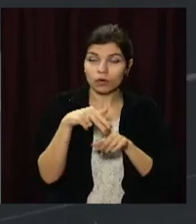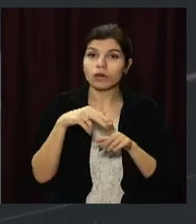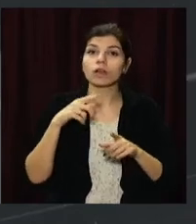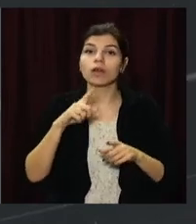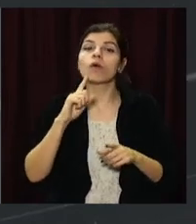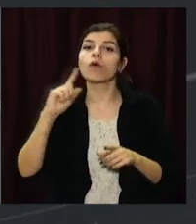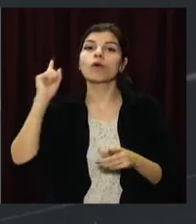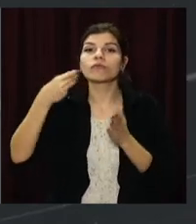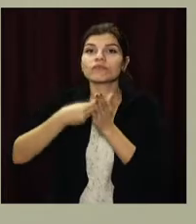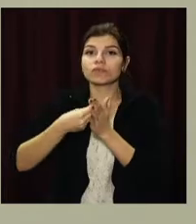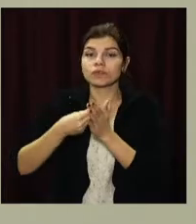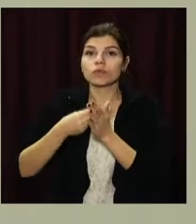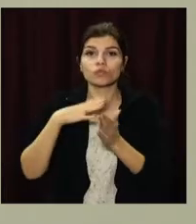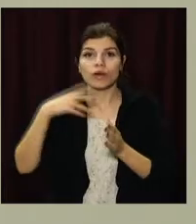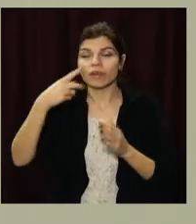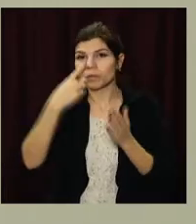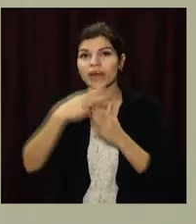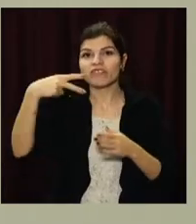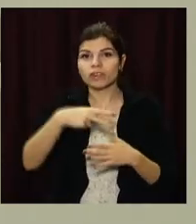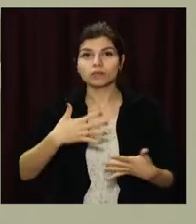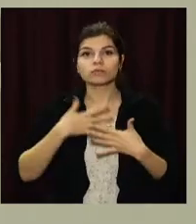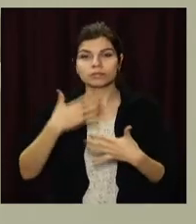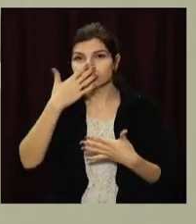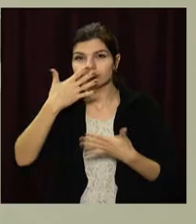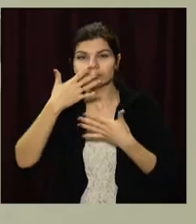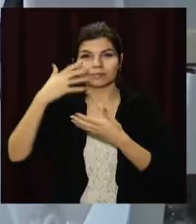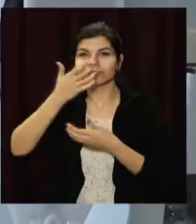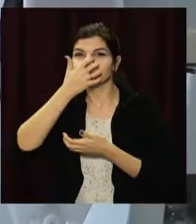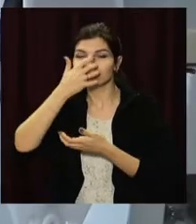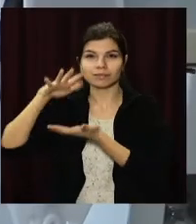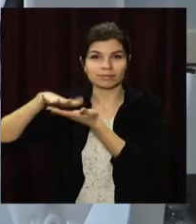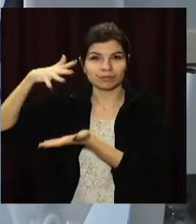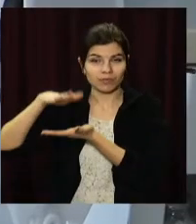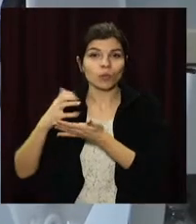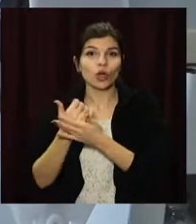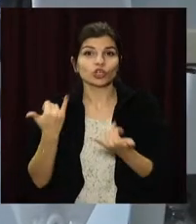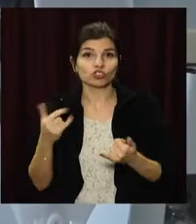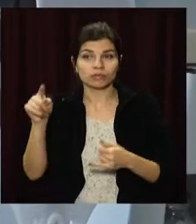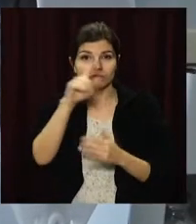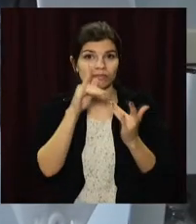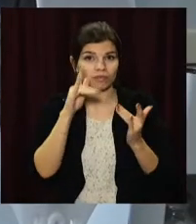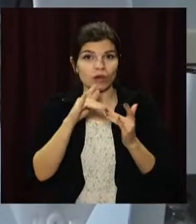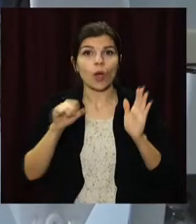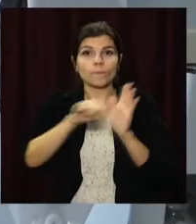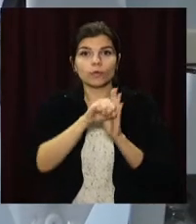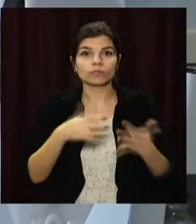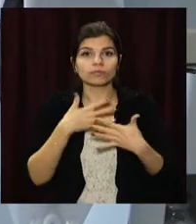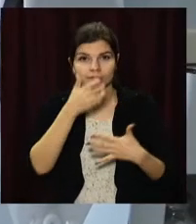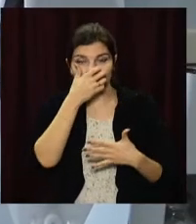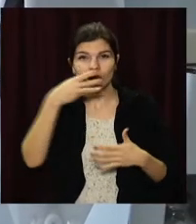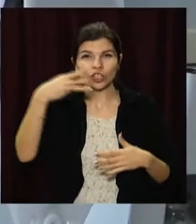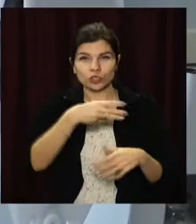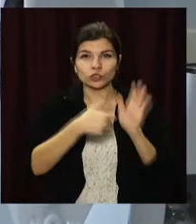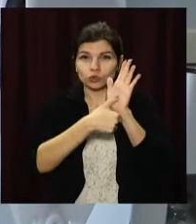бюджетним коштом придбали понад 2 тисячі кисневих концентраторів, тому нині в госпітальних базах ліжок з підключеним киснем –